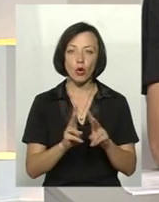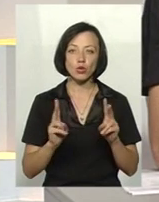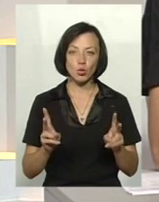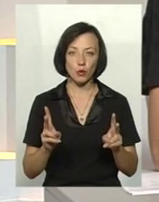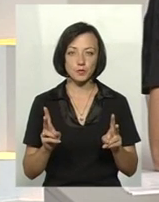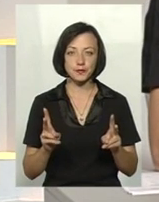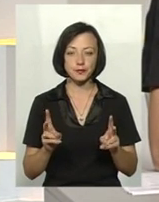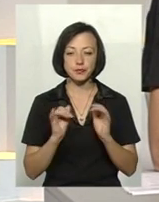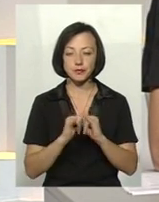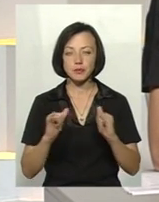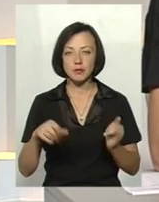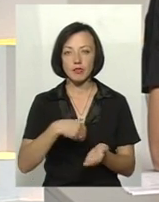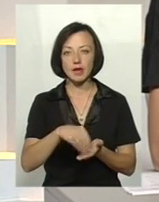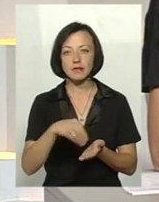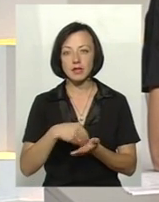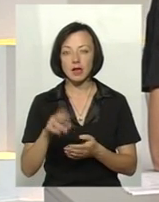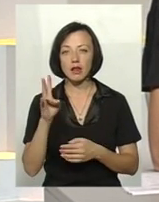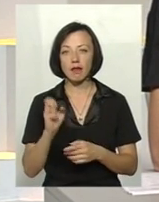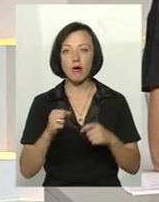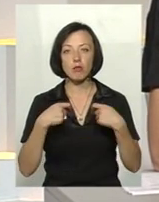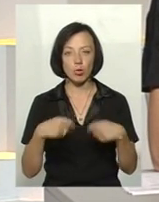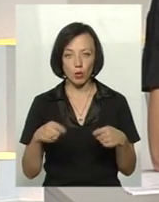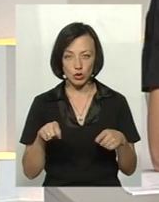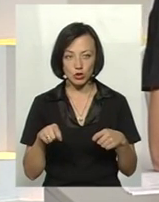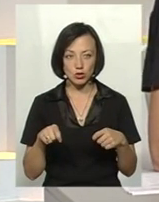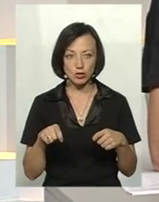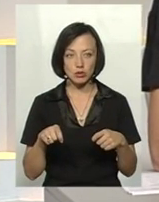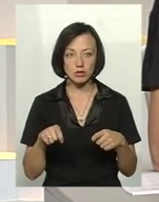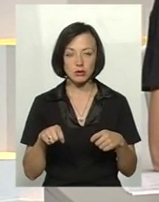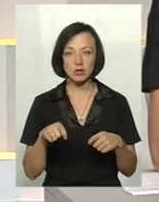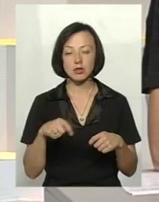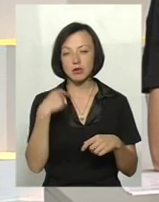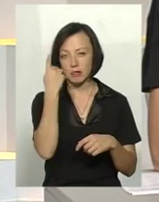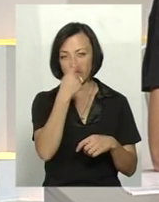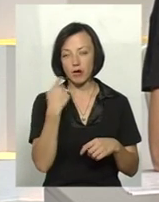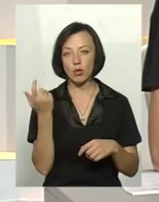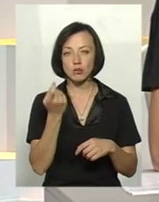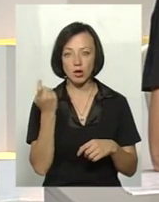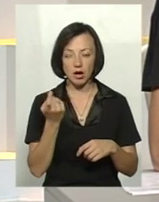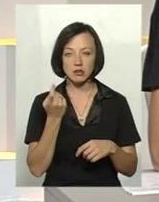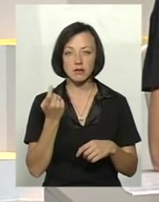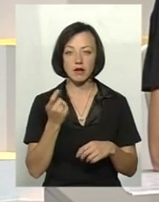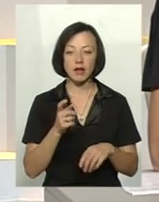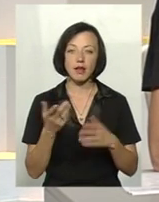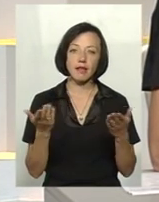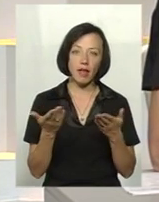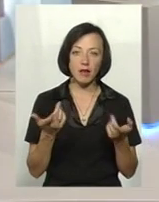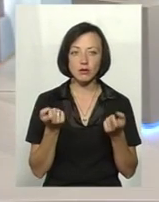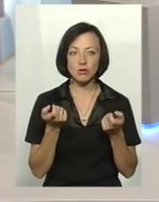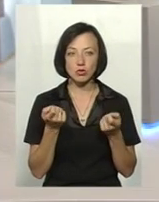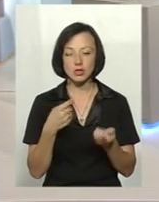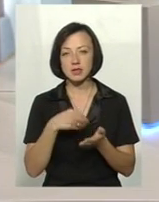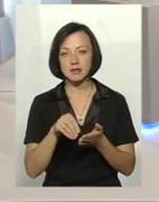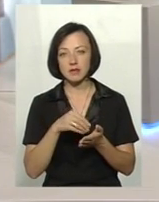розводить свиней на продаж, знову же, приватне господарство, десь трохи